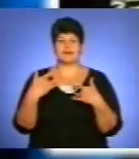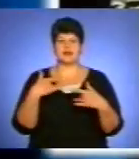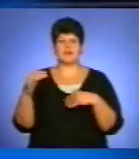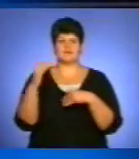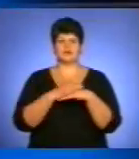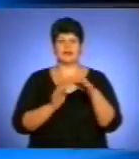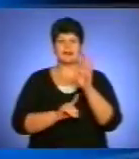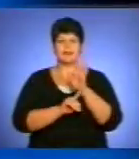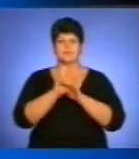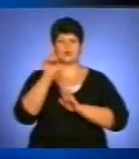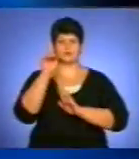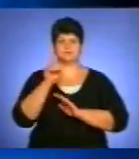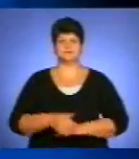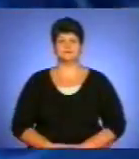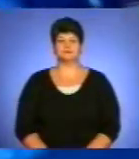Дебют».